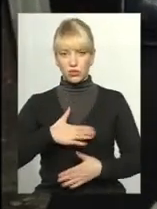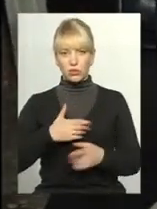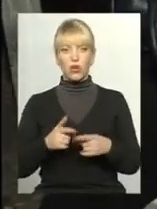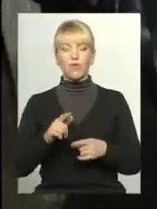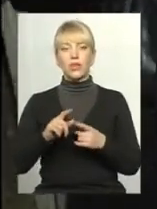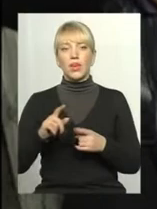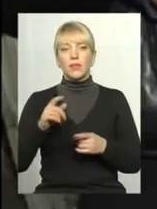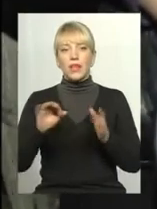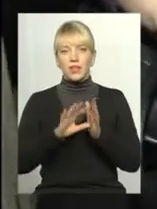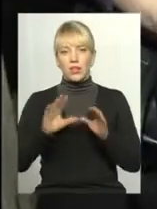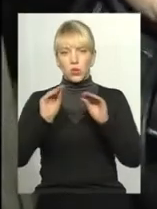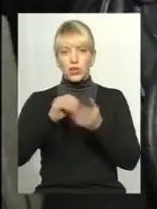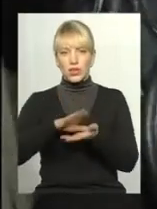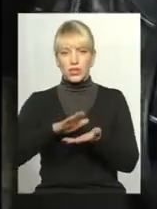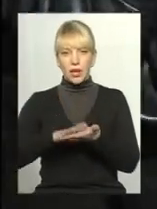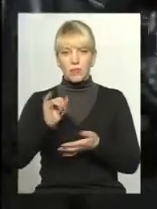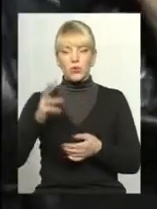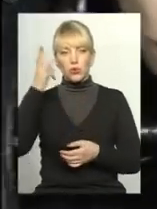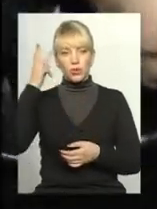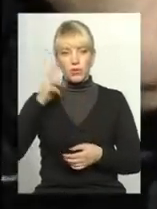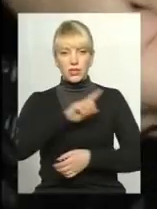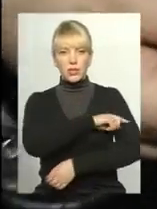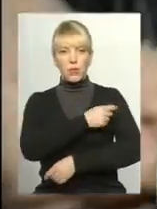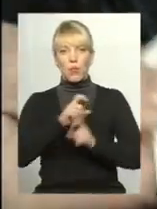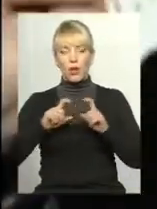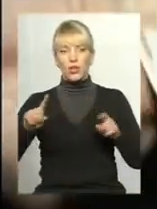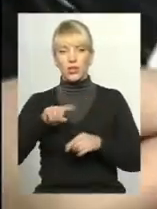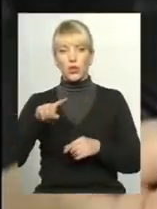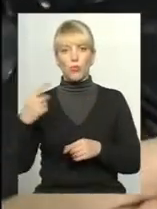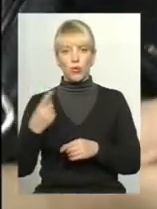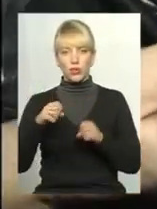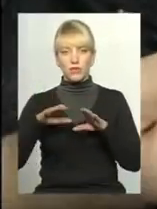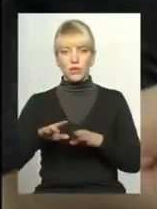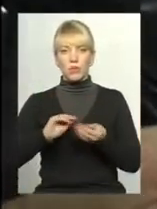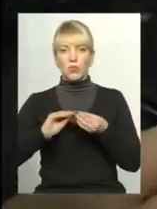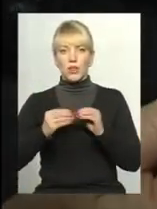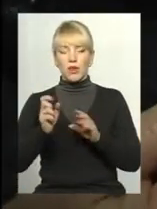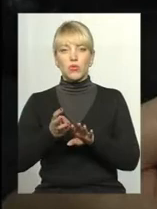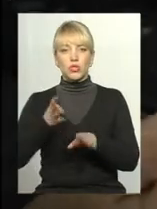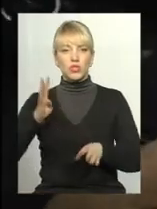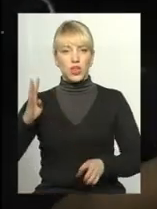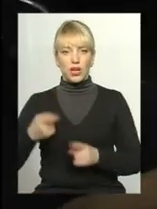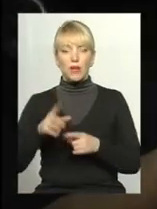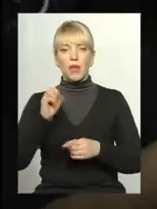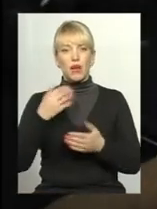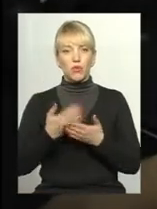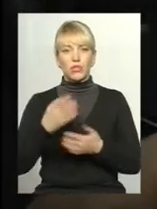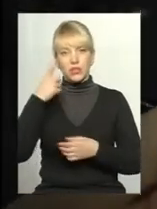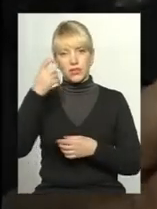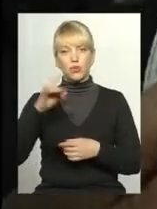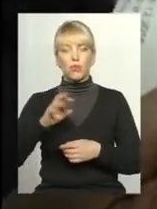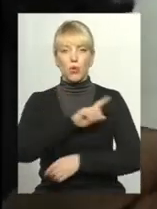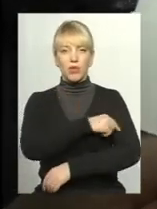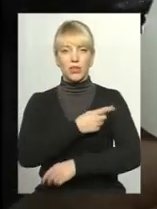Електронний запис у Хмельницькій міській поліклініці номер один вирішив проблему із довжелезними чергами. А от звісткою про медичну реформу не